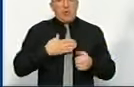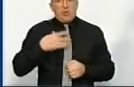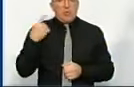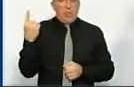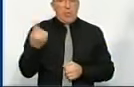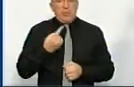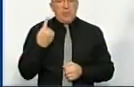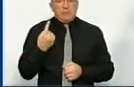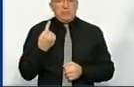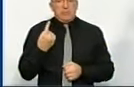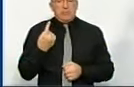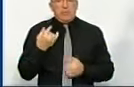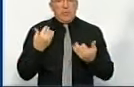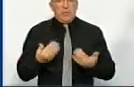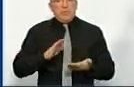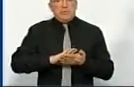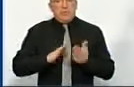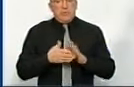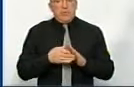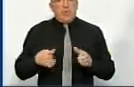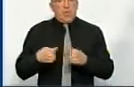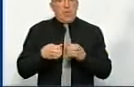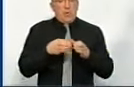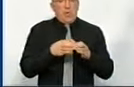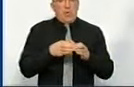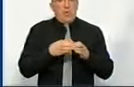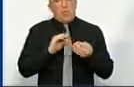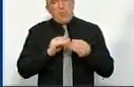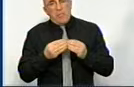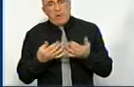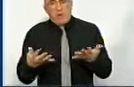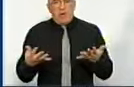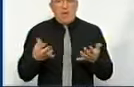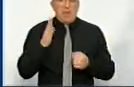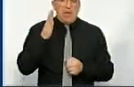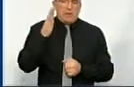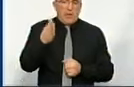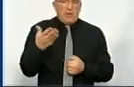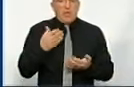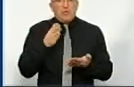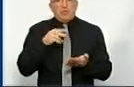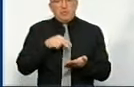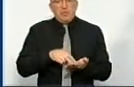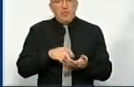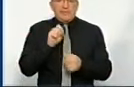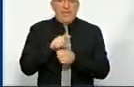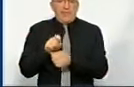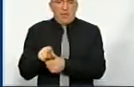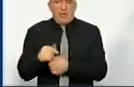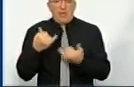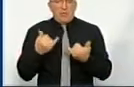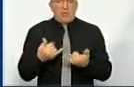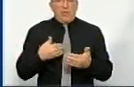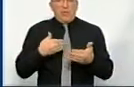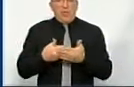області. Про нинішню ситуацію в громадах, виклики, проблеми, перспективи, які стоять, завдання зараз